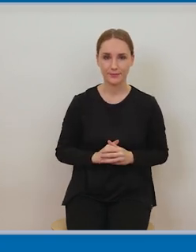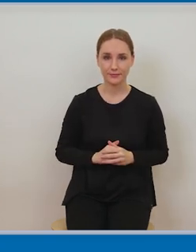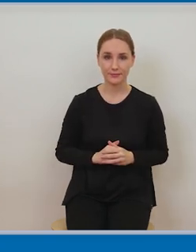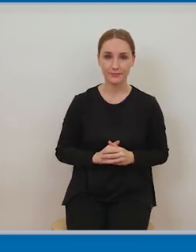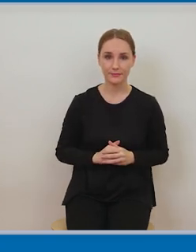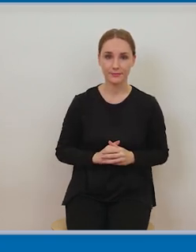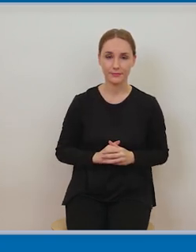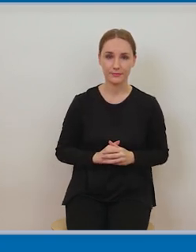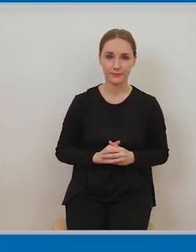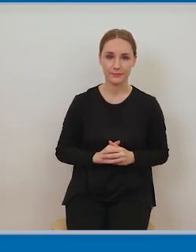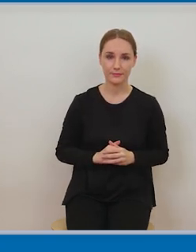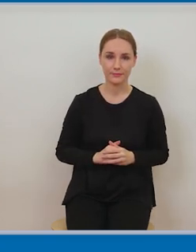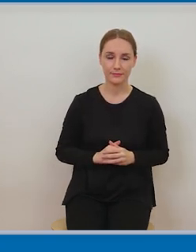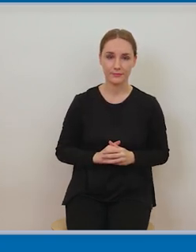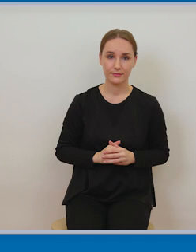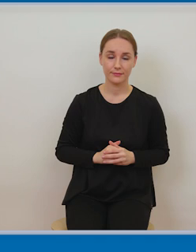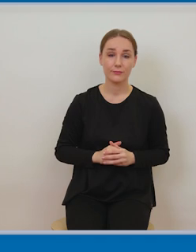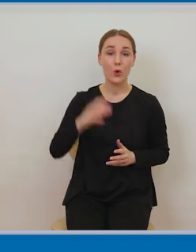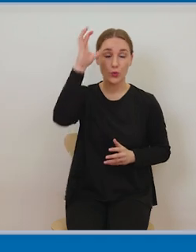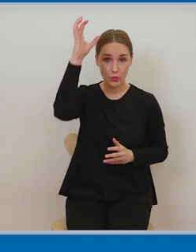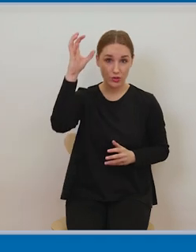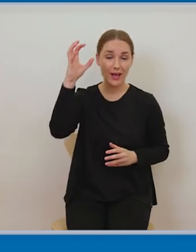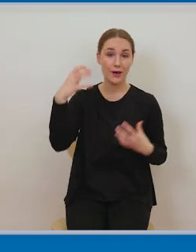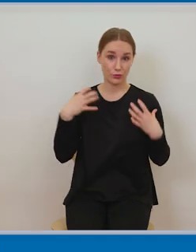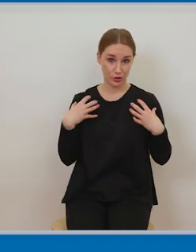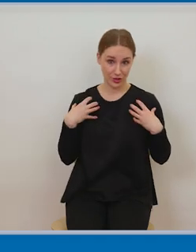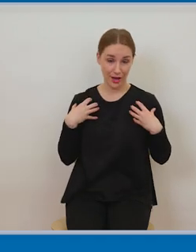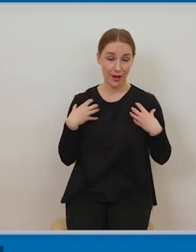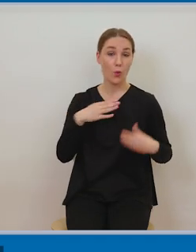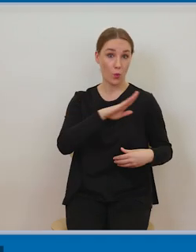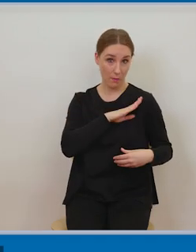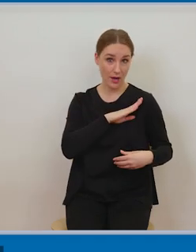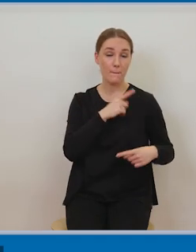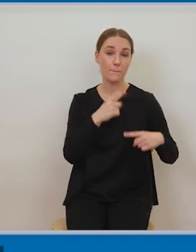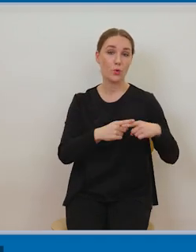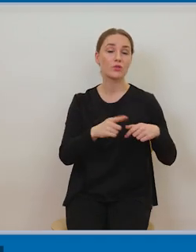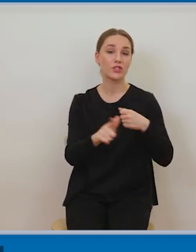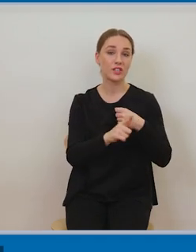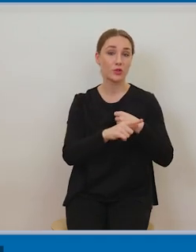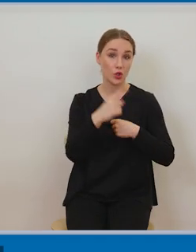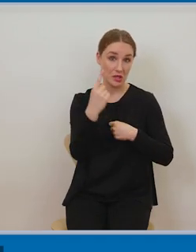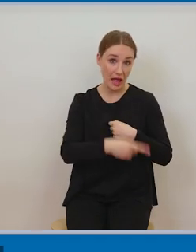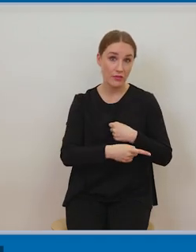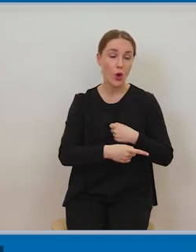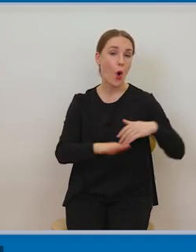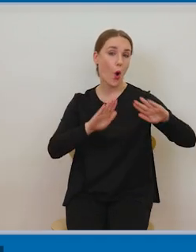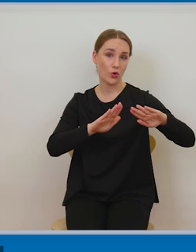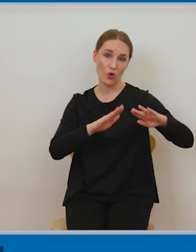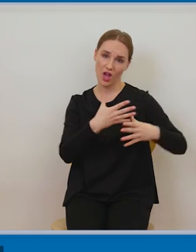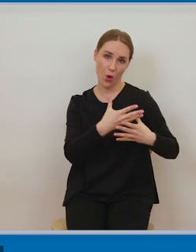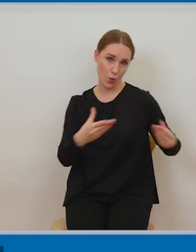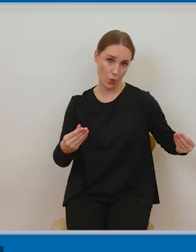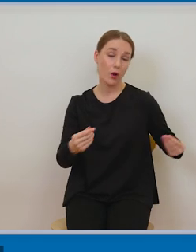życia twórcy, 70 lat po jego śmierci, ochrona wygasa, te utwory trafiają do domeny publicznej.